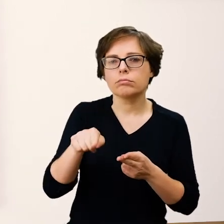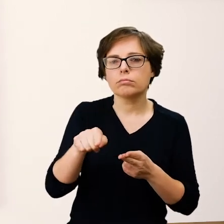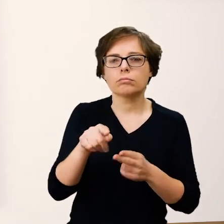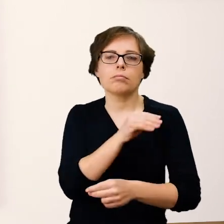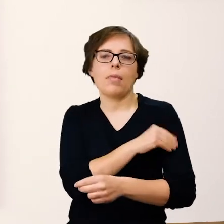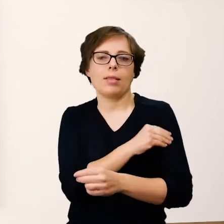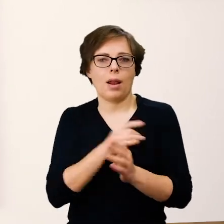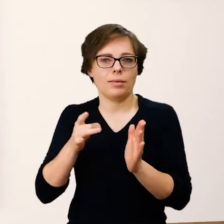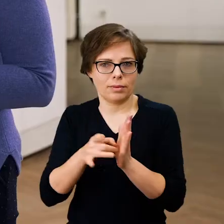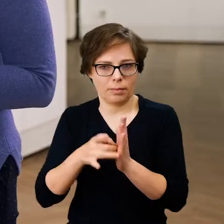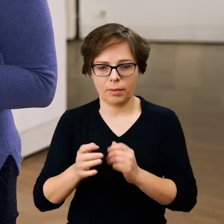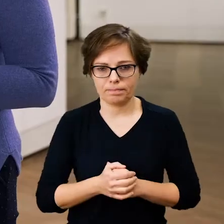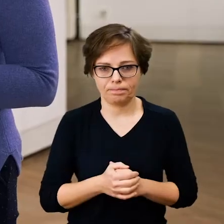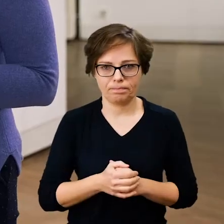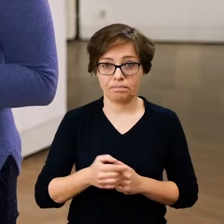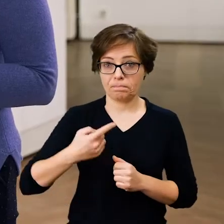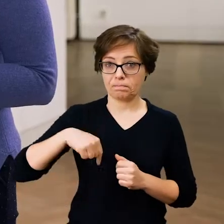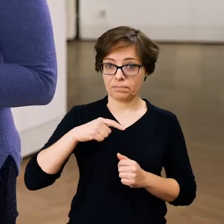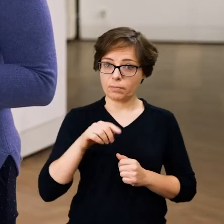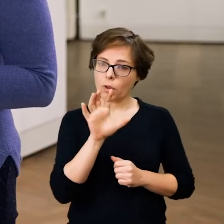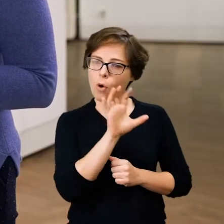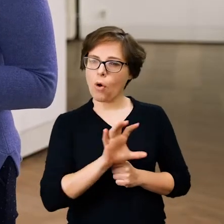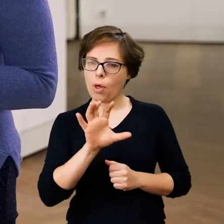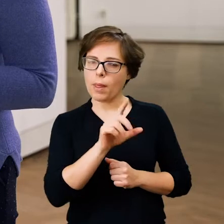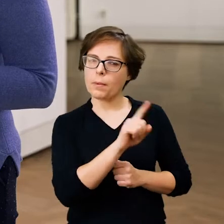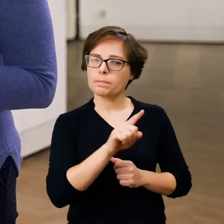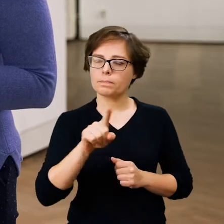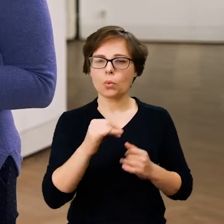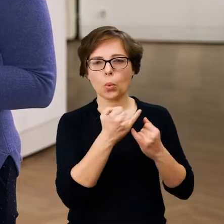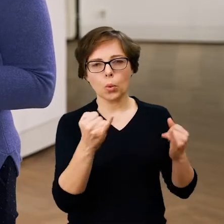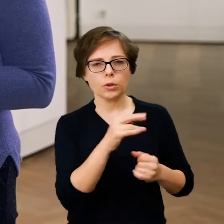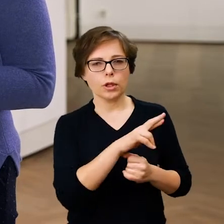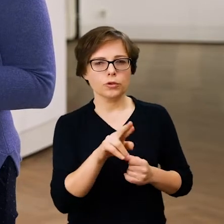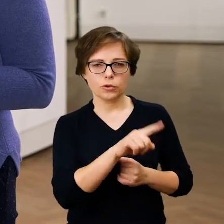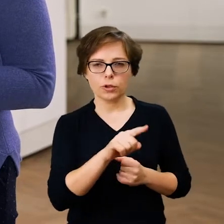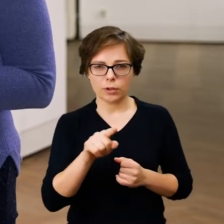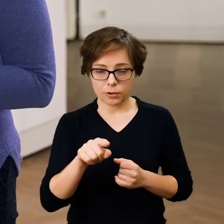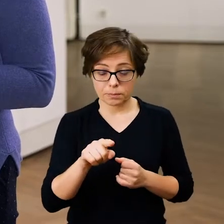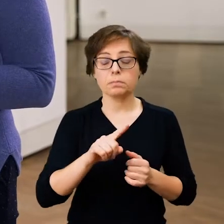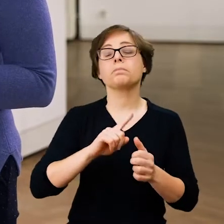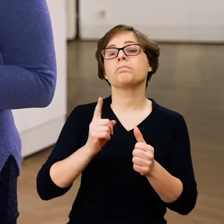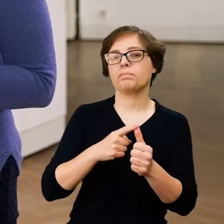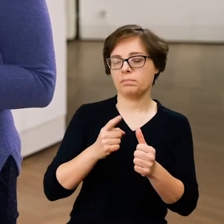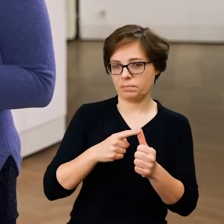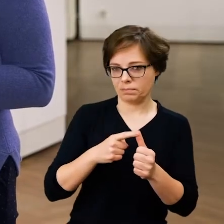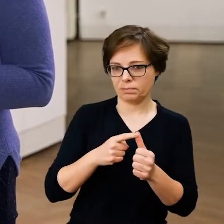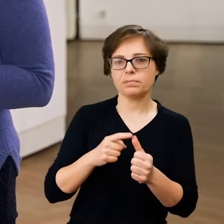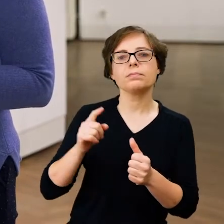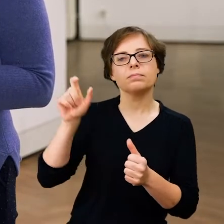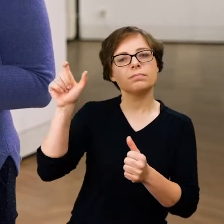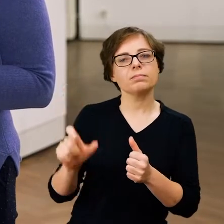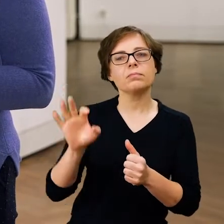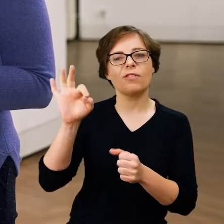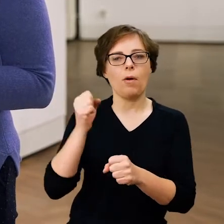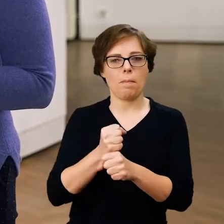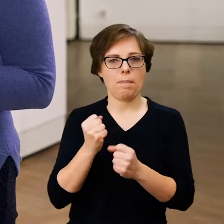ceramiki. To, co tutaj oglądamy, to wszystko elementy, które po pierwsze mogły znajdować się w